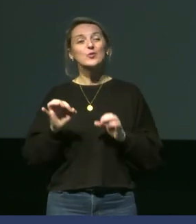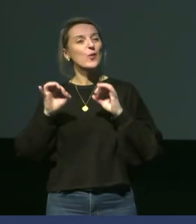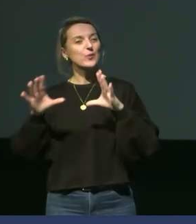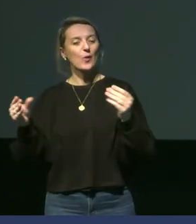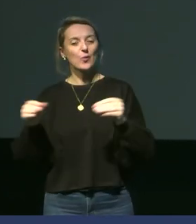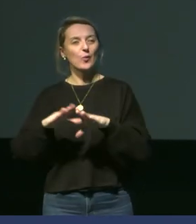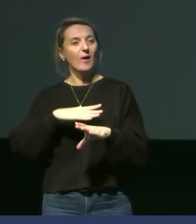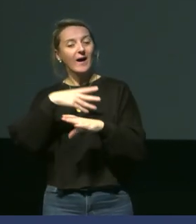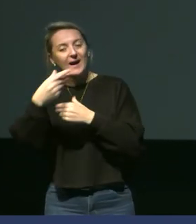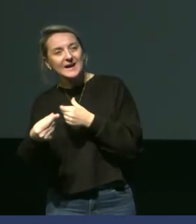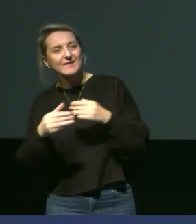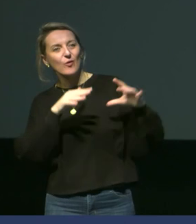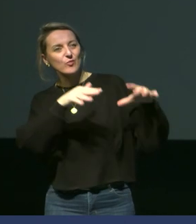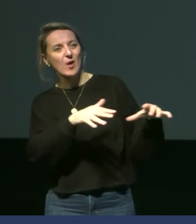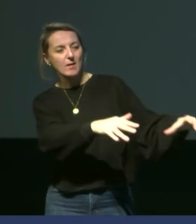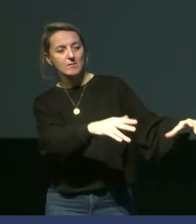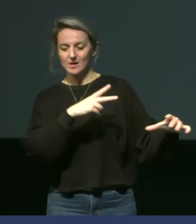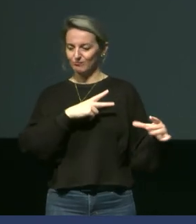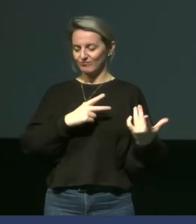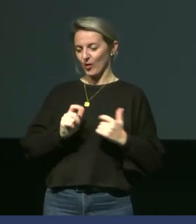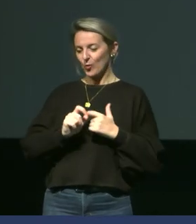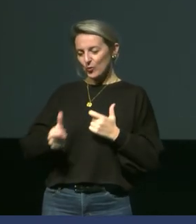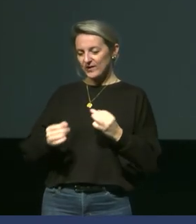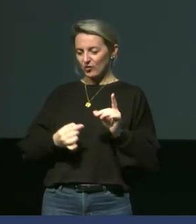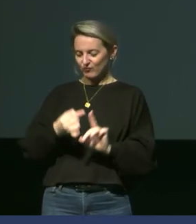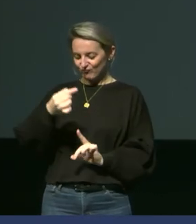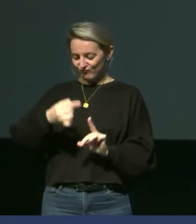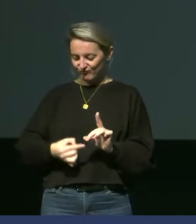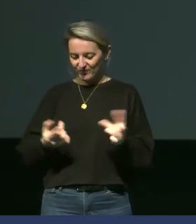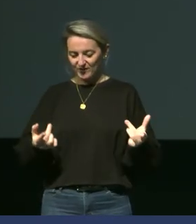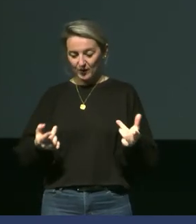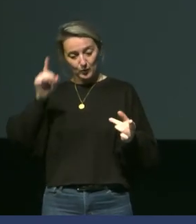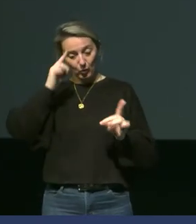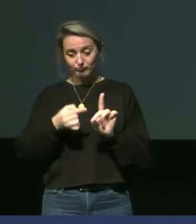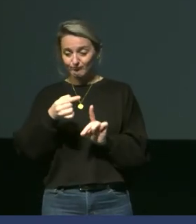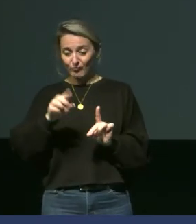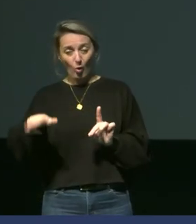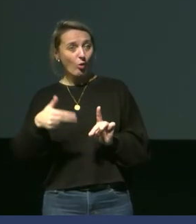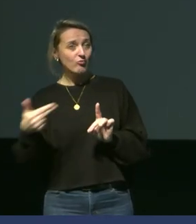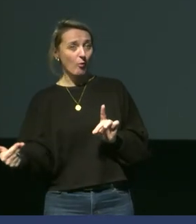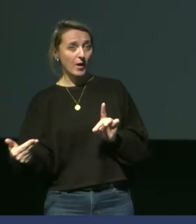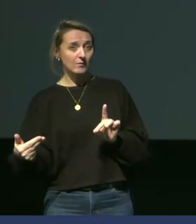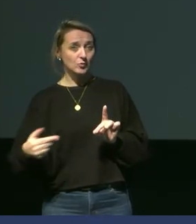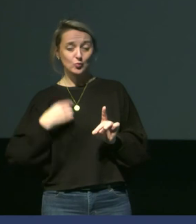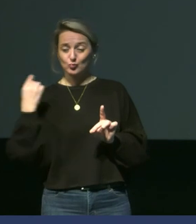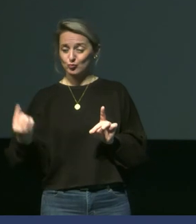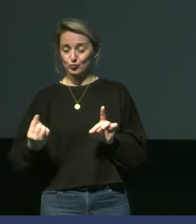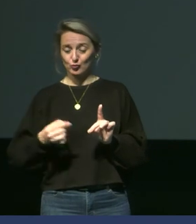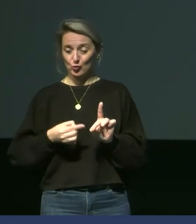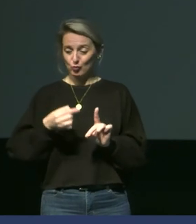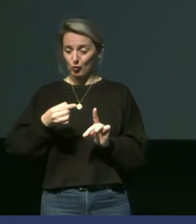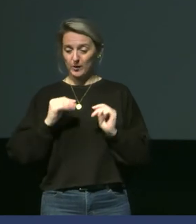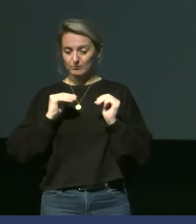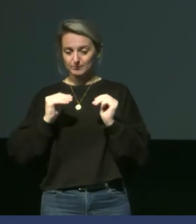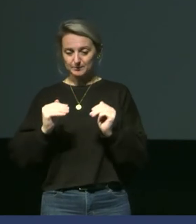on voit qu'on a déjà un effet sur la thermorégulation parce que nos individus sont en normothermie. Ils sont déjà à température stable. Donc si on augmente